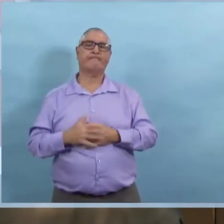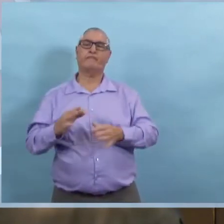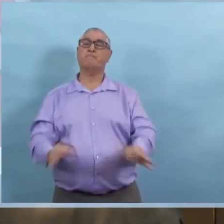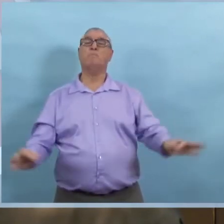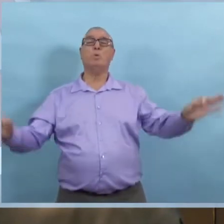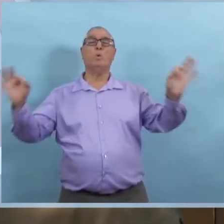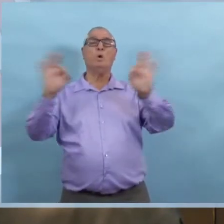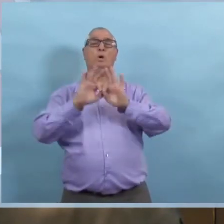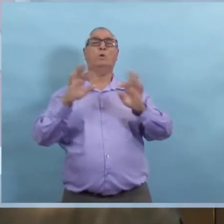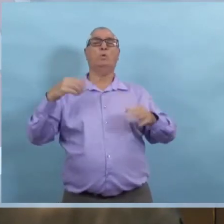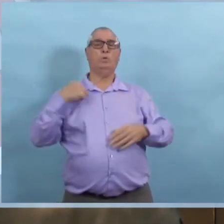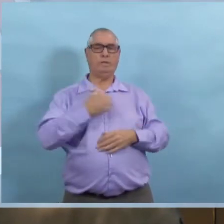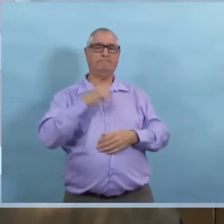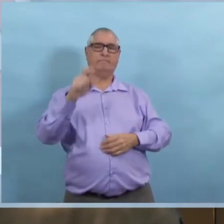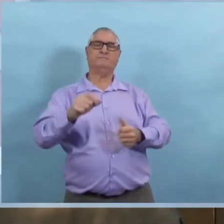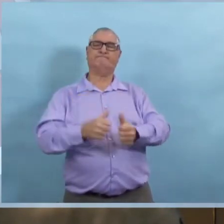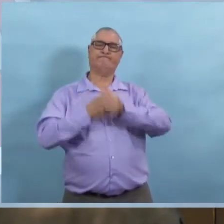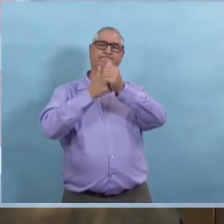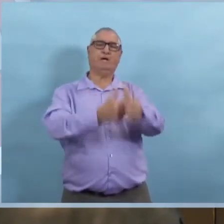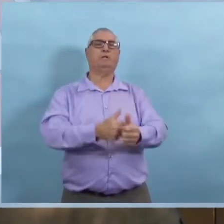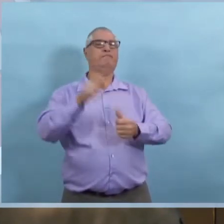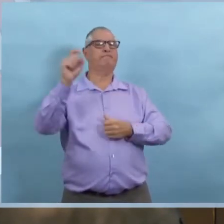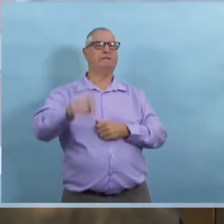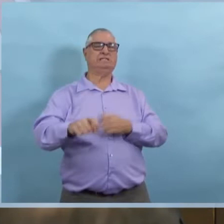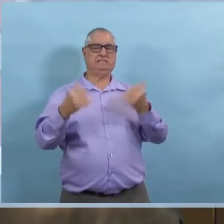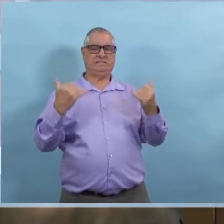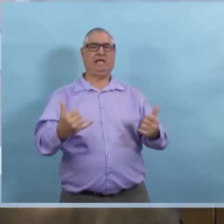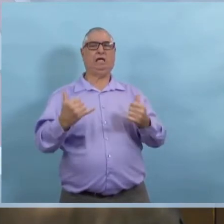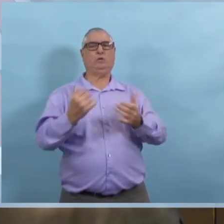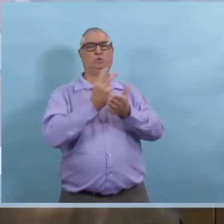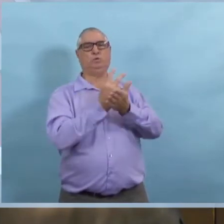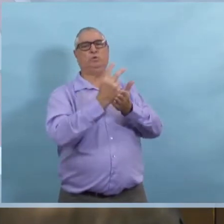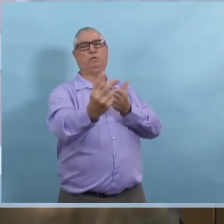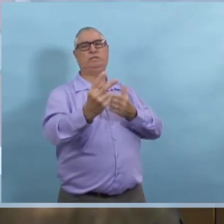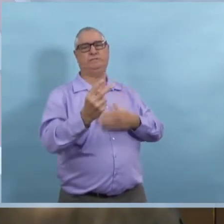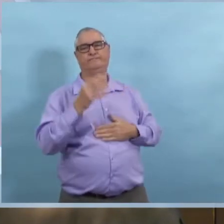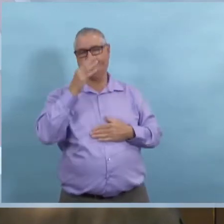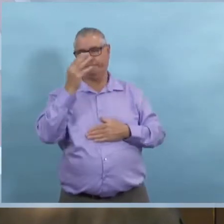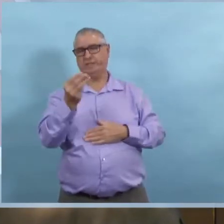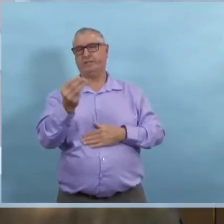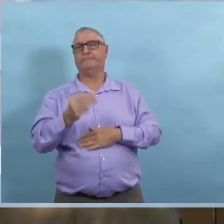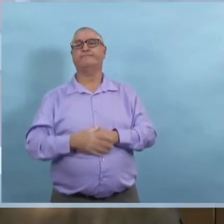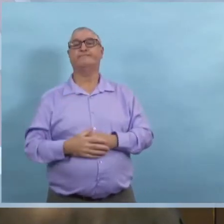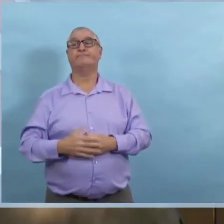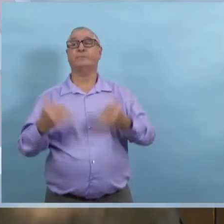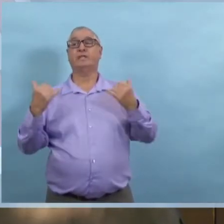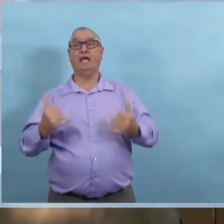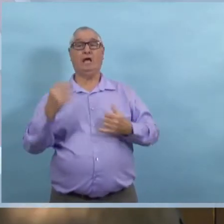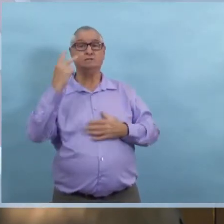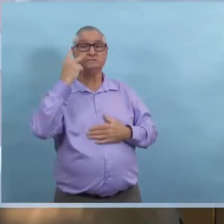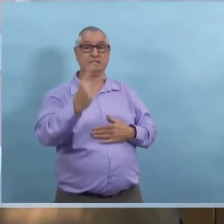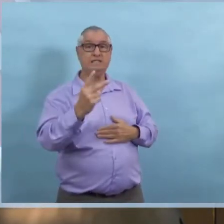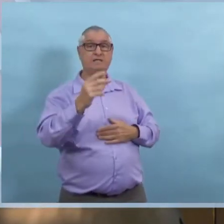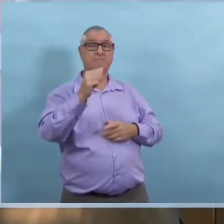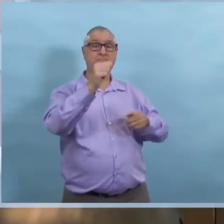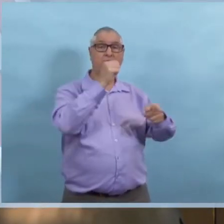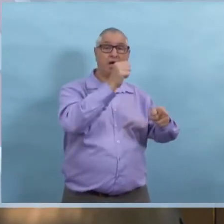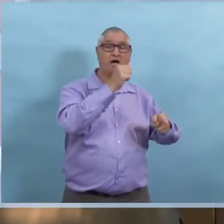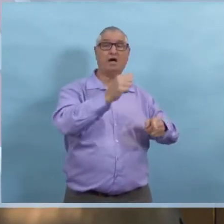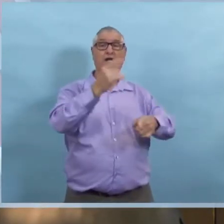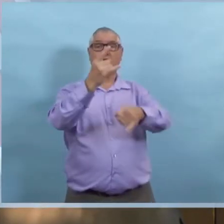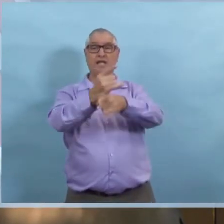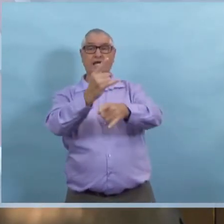Mais il nous faut prendre des mesures strictes pour ça. Et comme le docteur l'a dit, aujourd'hui, c'est dans ces circonstances-là que